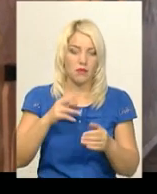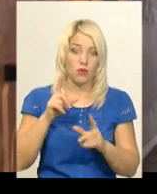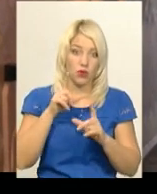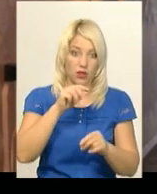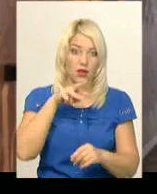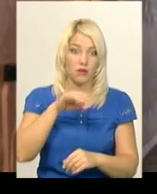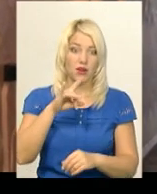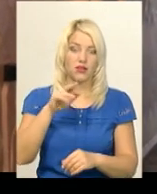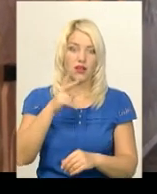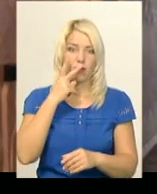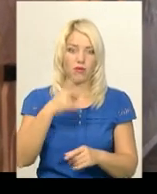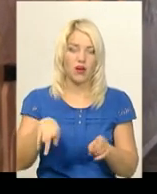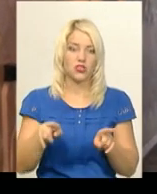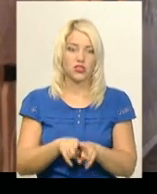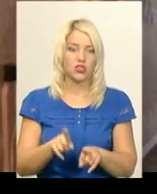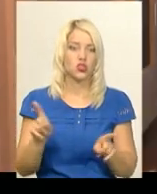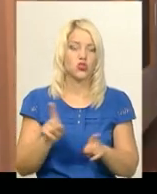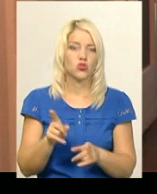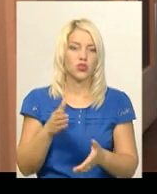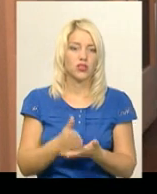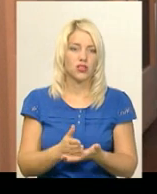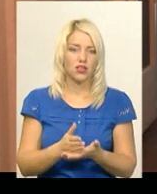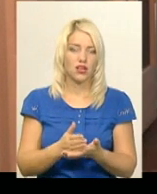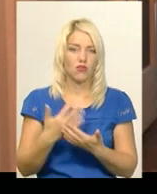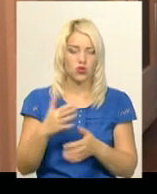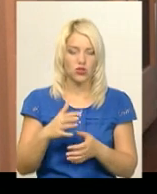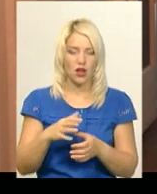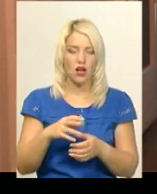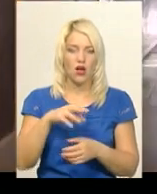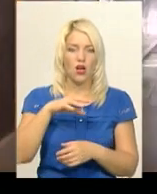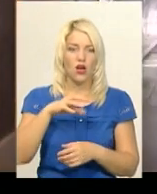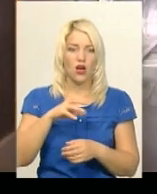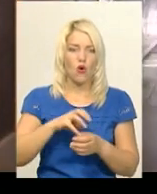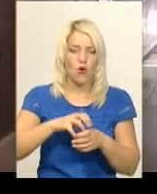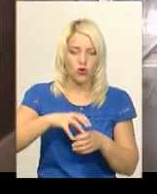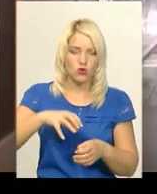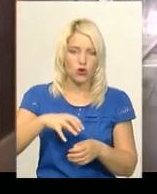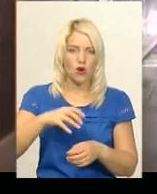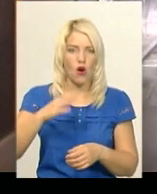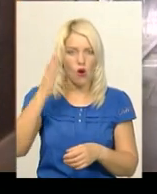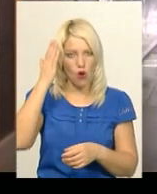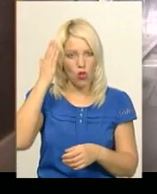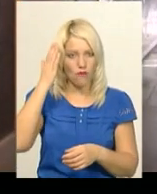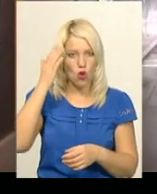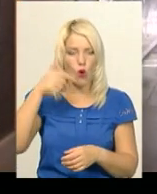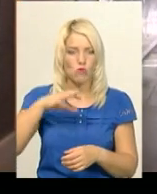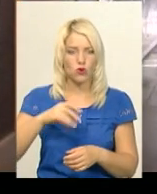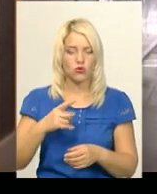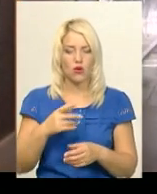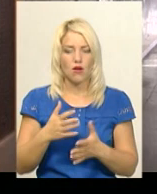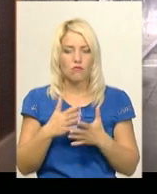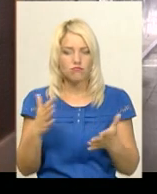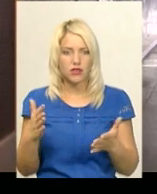побачили таку картину, що є атьок головного мозку. У нас тоді після судом, виходить, що ліва сторона